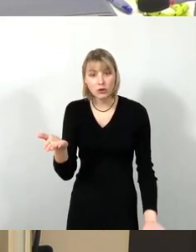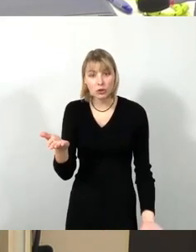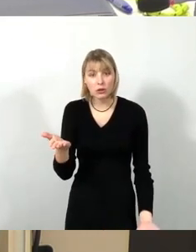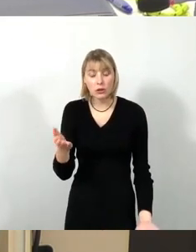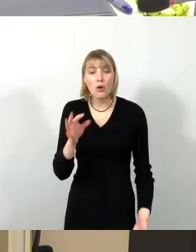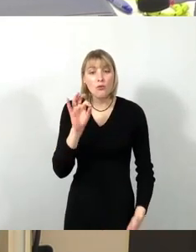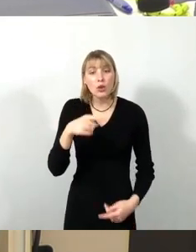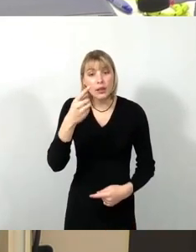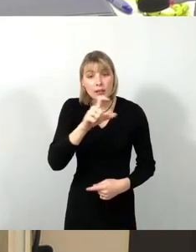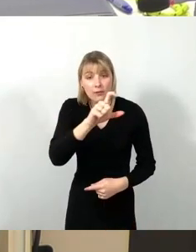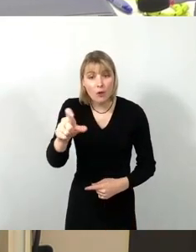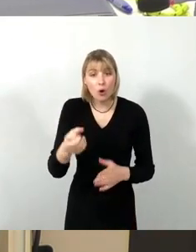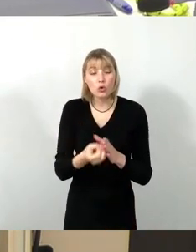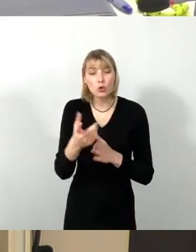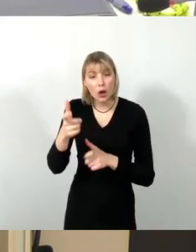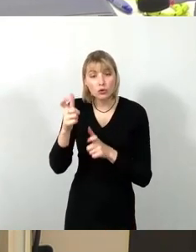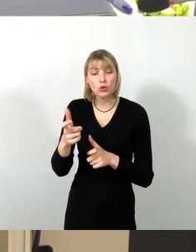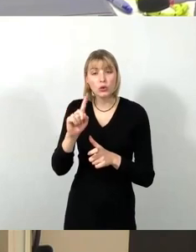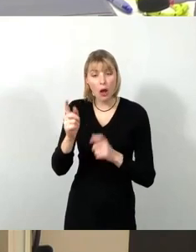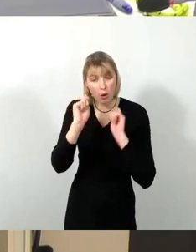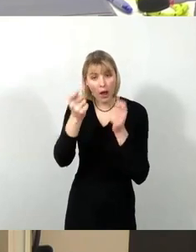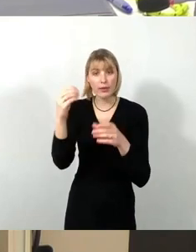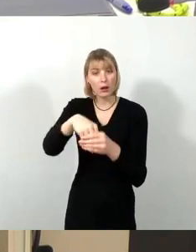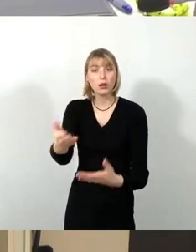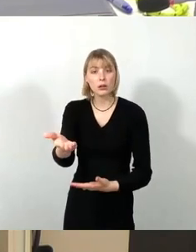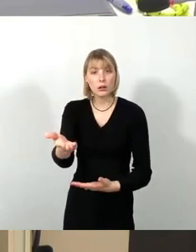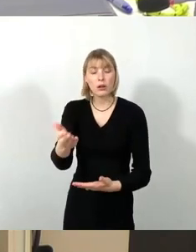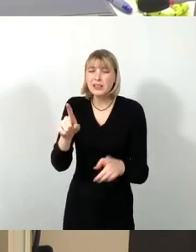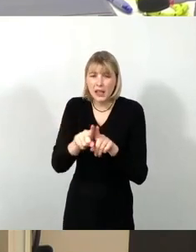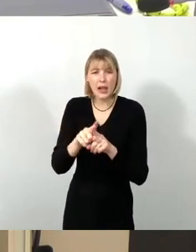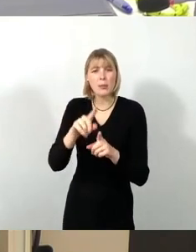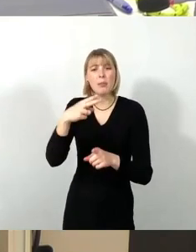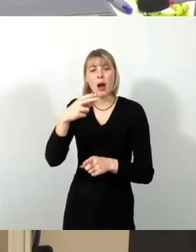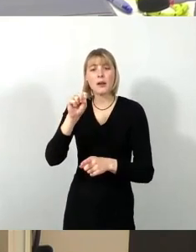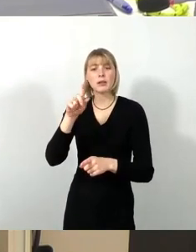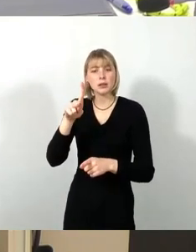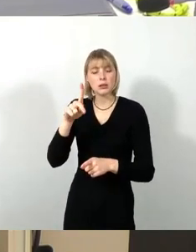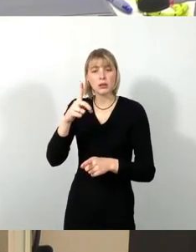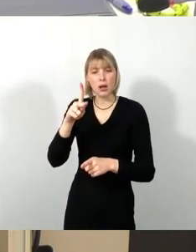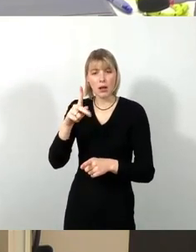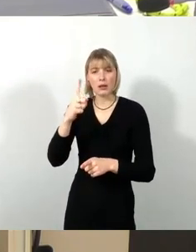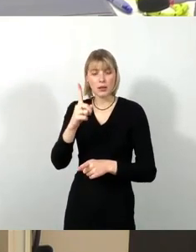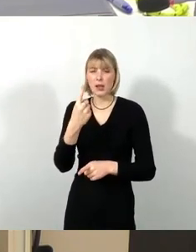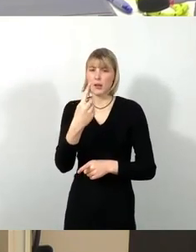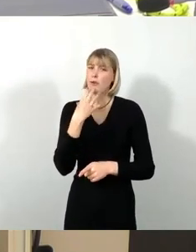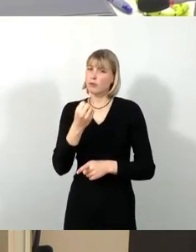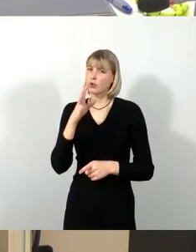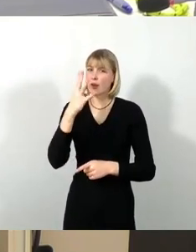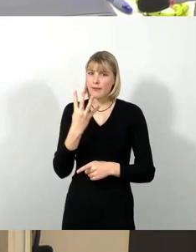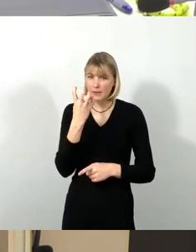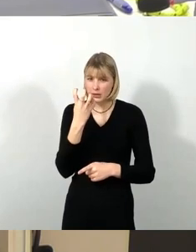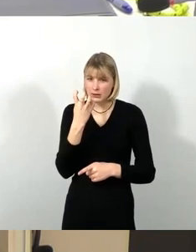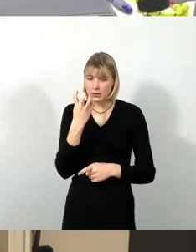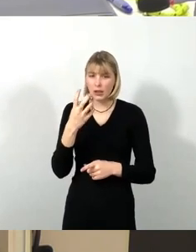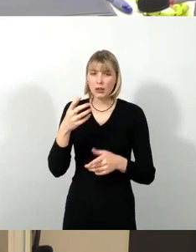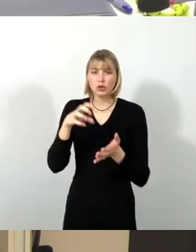Antrag eingebracht? Das ist genau das Gleiche, HSKD, 30 Stellen, was wollt ihr? Ihr wollt 40 Stellen haben. Warum? Weil ihr glaubt, dass der